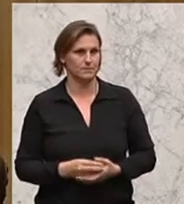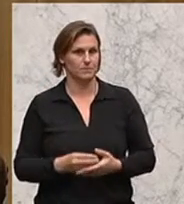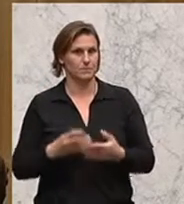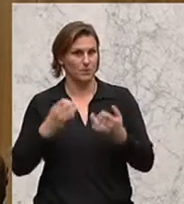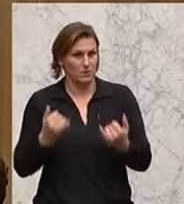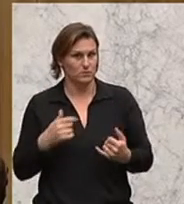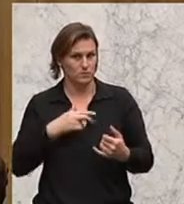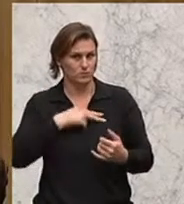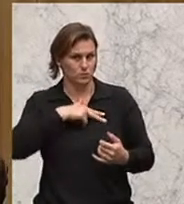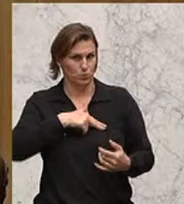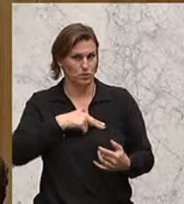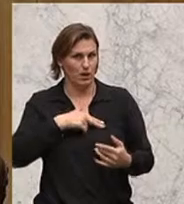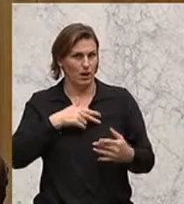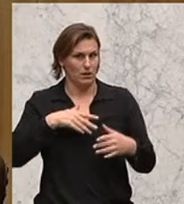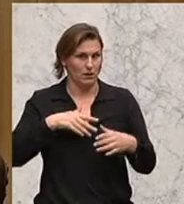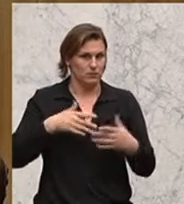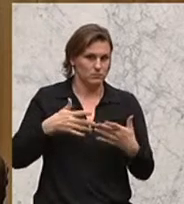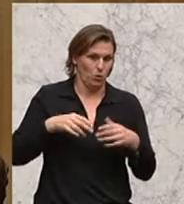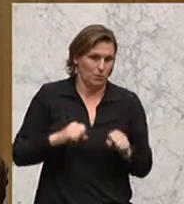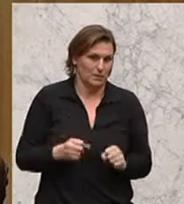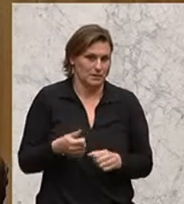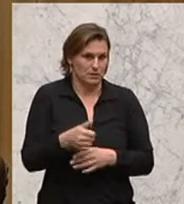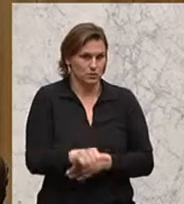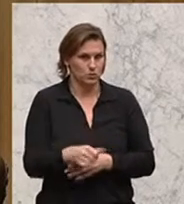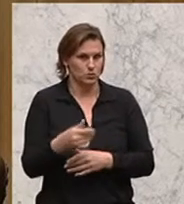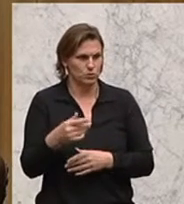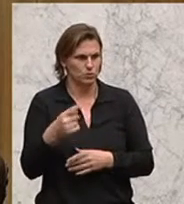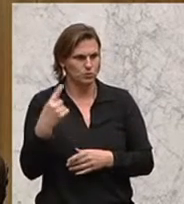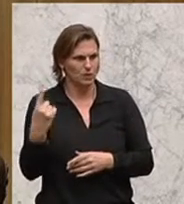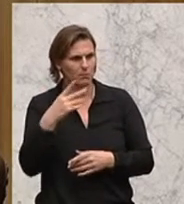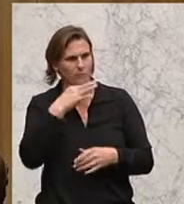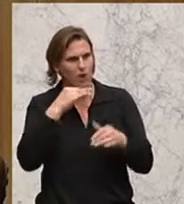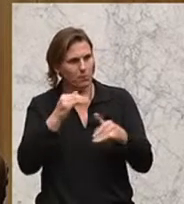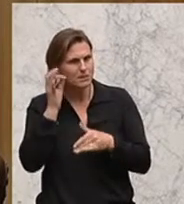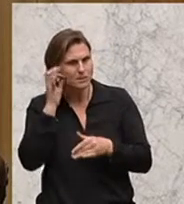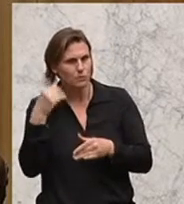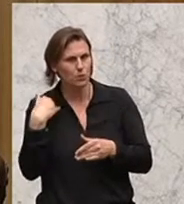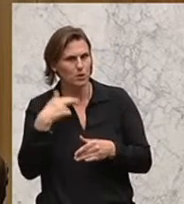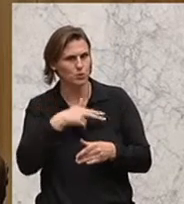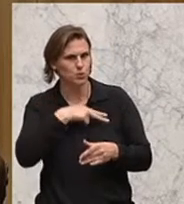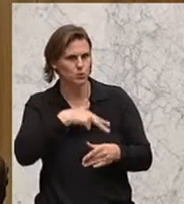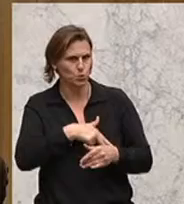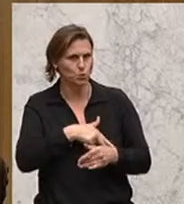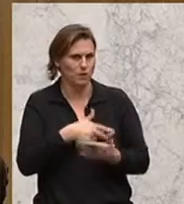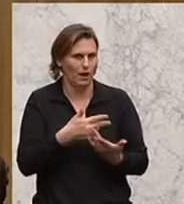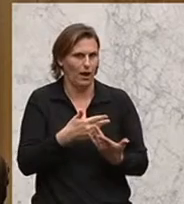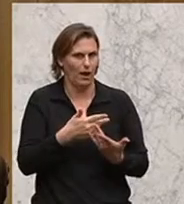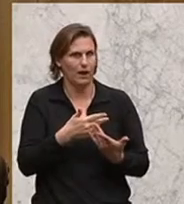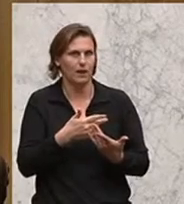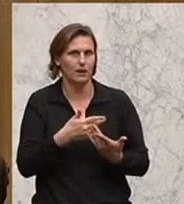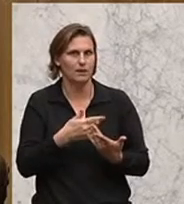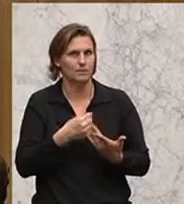kommt die soziale Komponente ins Spiel. Und Sie, Frau Ministerin, waren ja mal eine Sozialistin, und Ihnen müsste das ja ganz besonders aufstoßen,